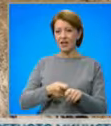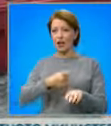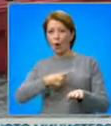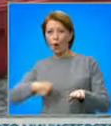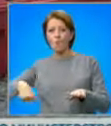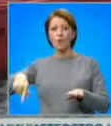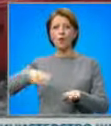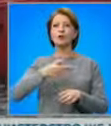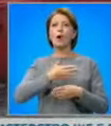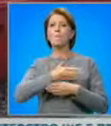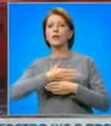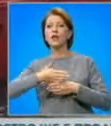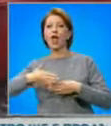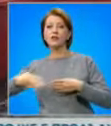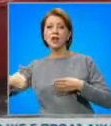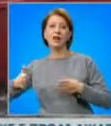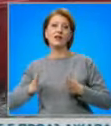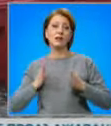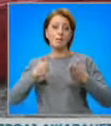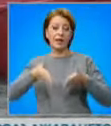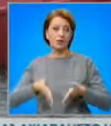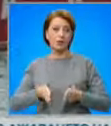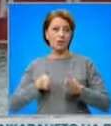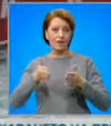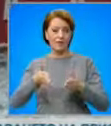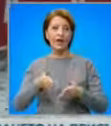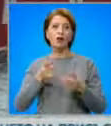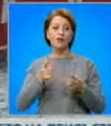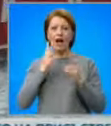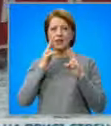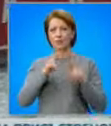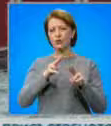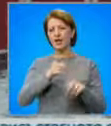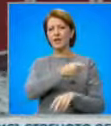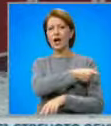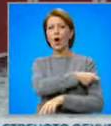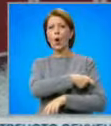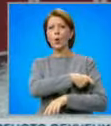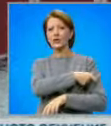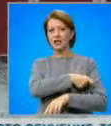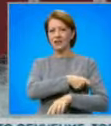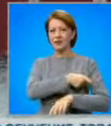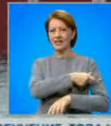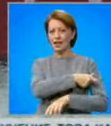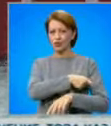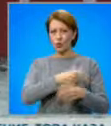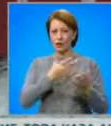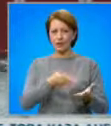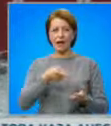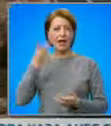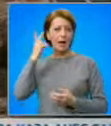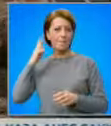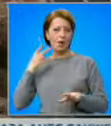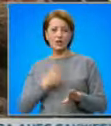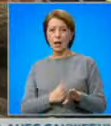към брега. Нетипичното движение на кораба е наблюдавано от дежурните в службата за управление на морския трафик, които неведнъж се опитвали да се